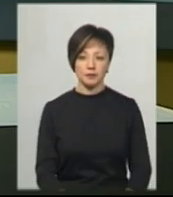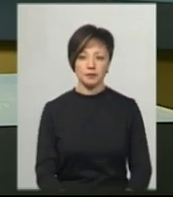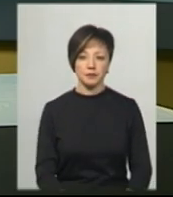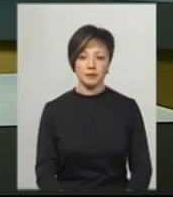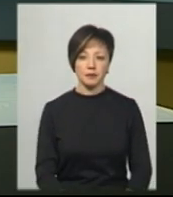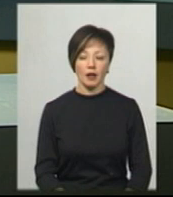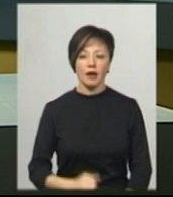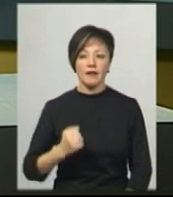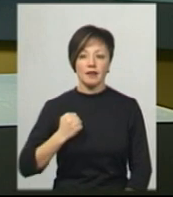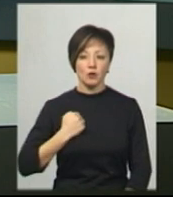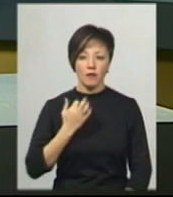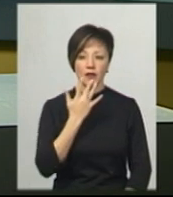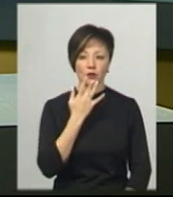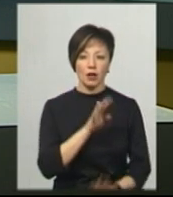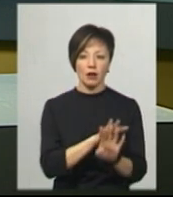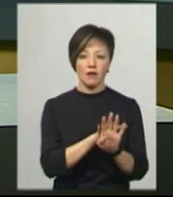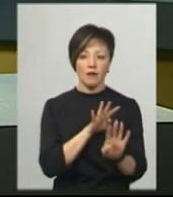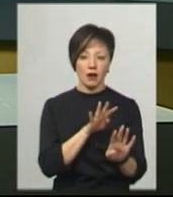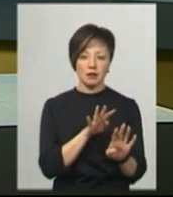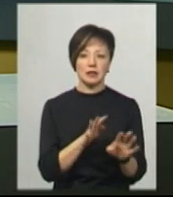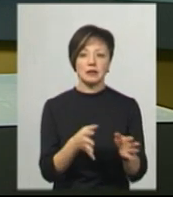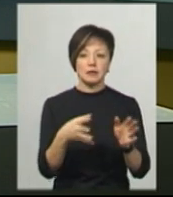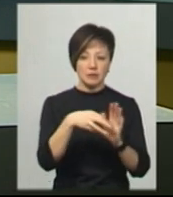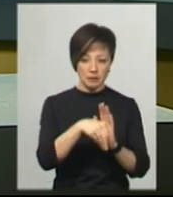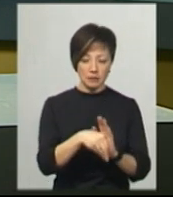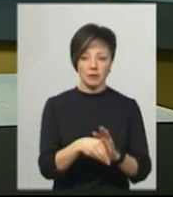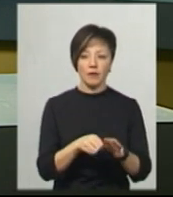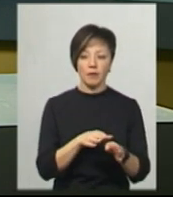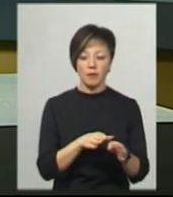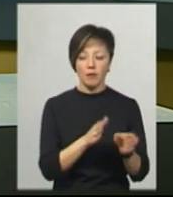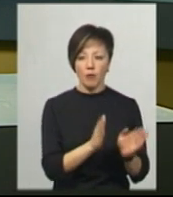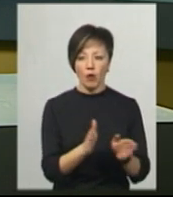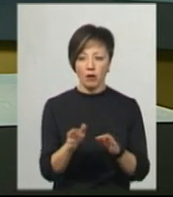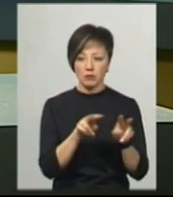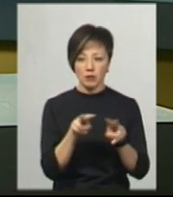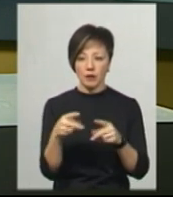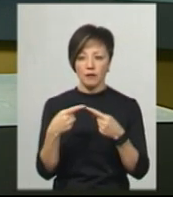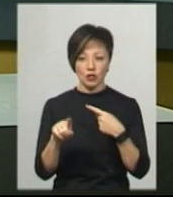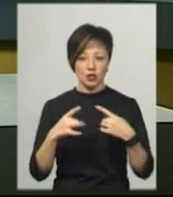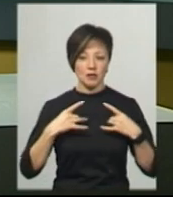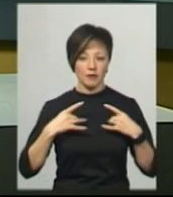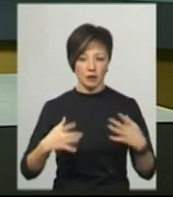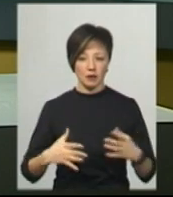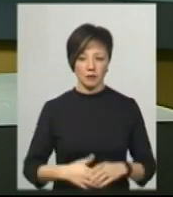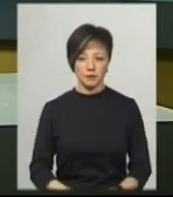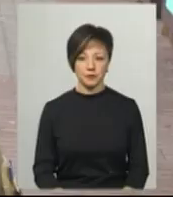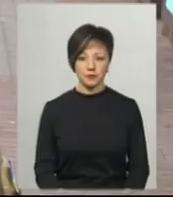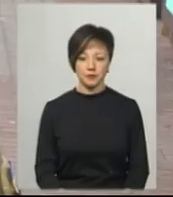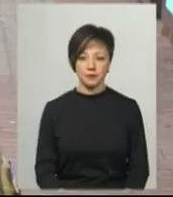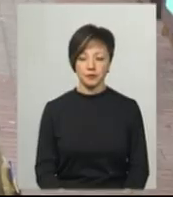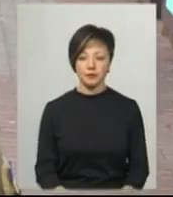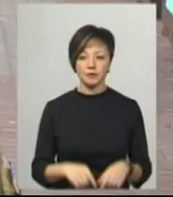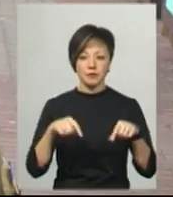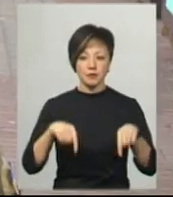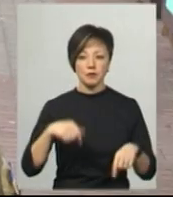Військових Національної гвардії залучать до підтримання правопорядку в інші свята, додає Сергій Сокирник. В